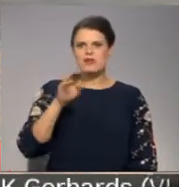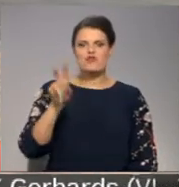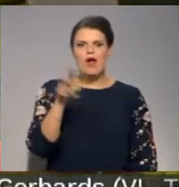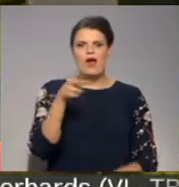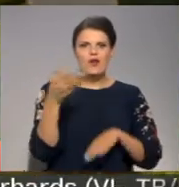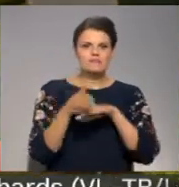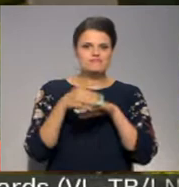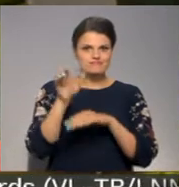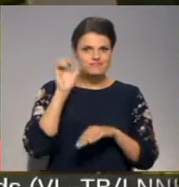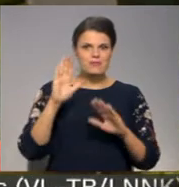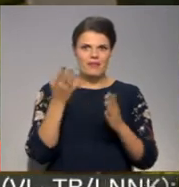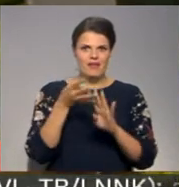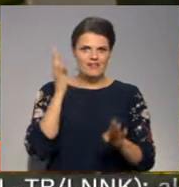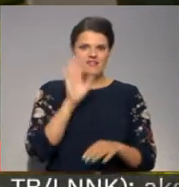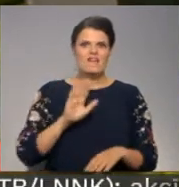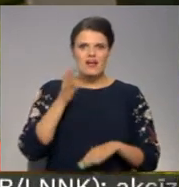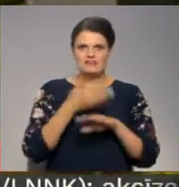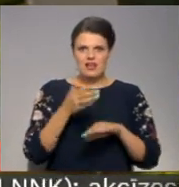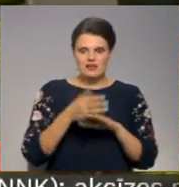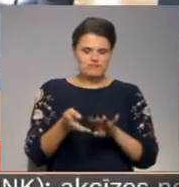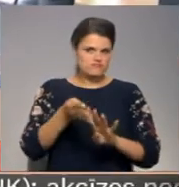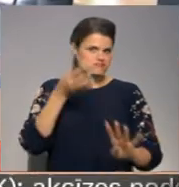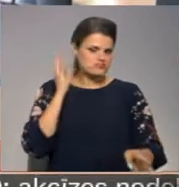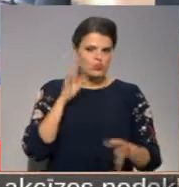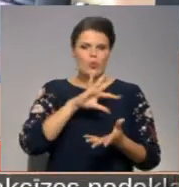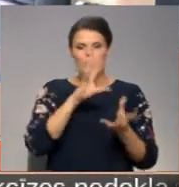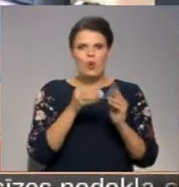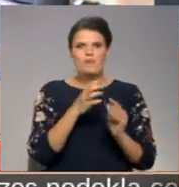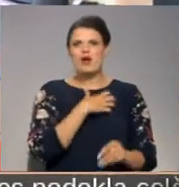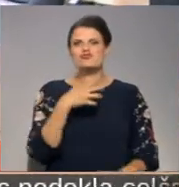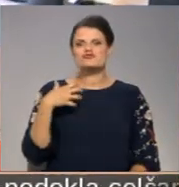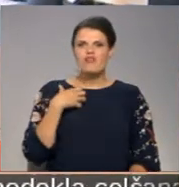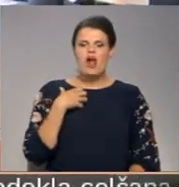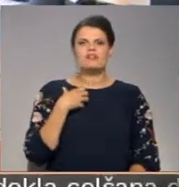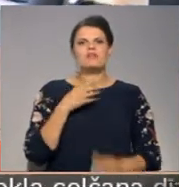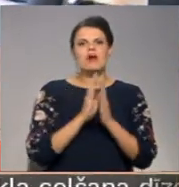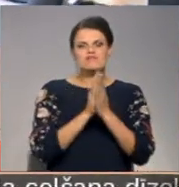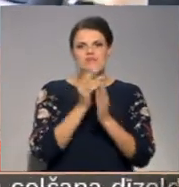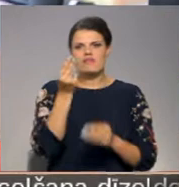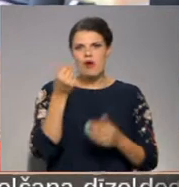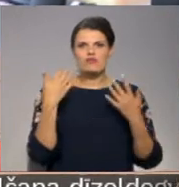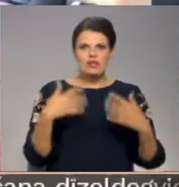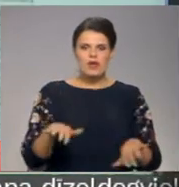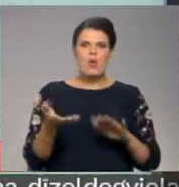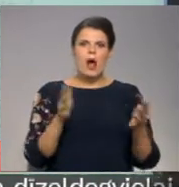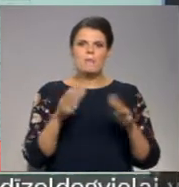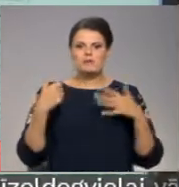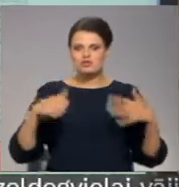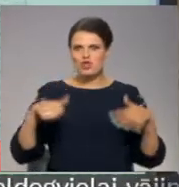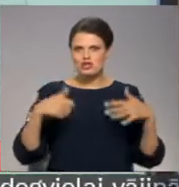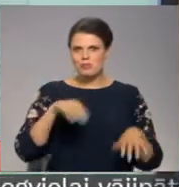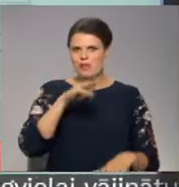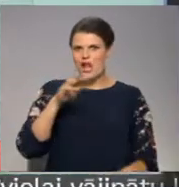kasē. Taču rinda pēc valsts aizņēmuma ir tik liela, ka kopējā pašvaldību pieprasītās summa sasniegusi aptoini 60